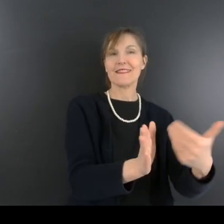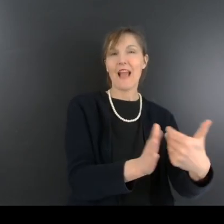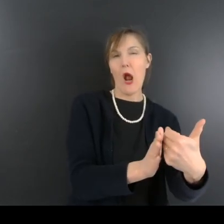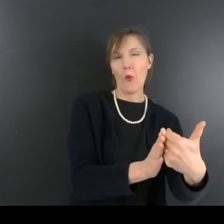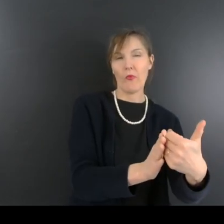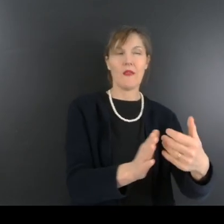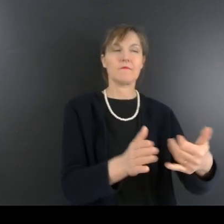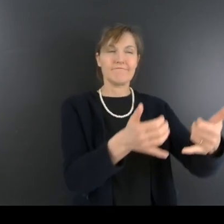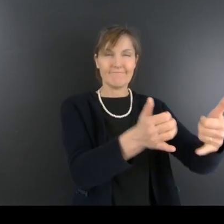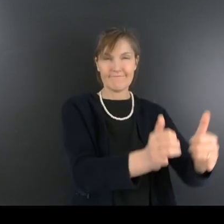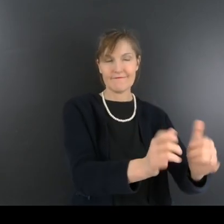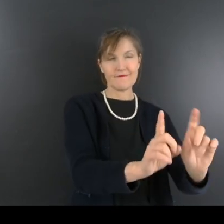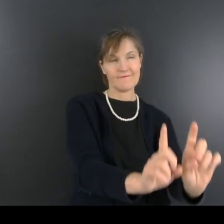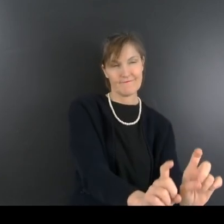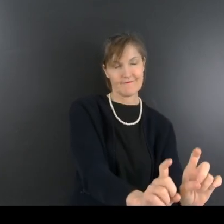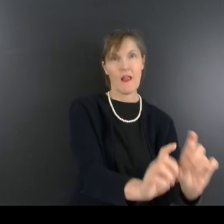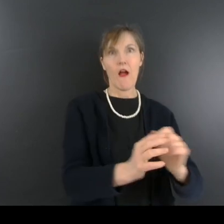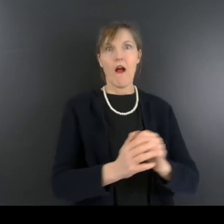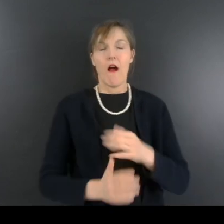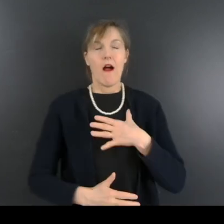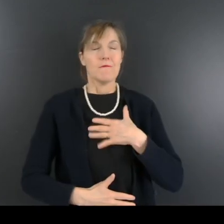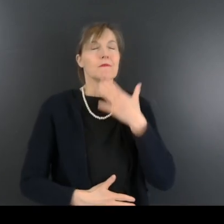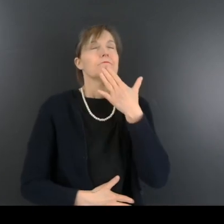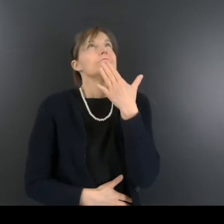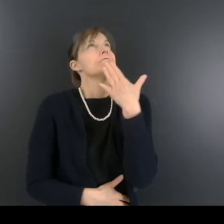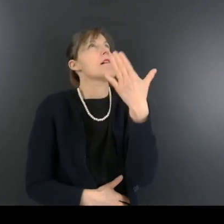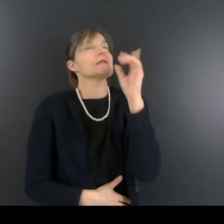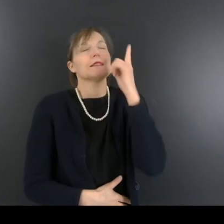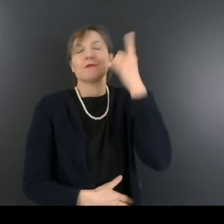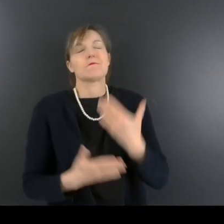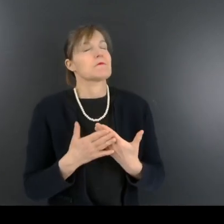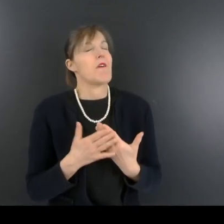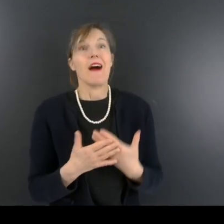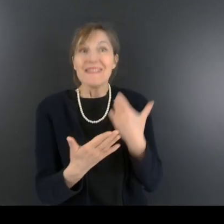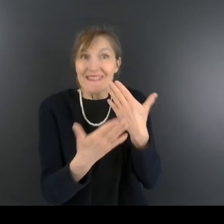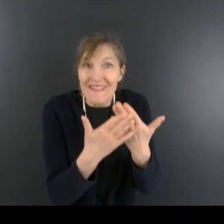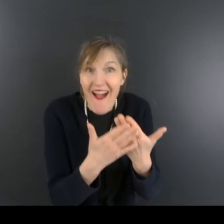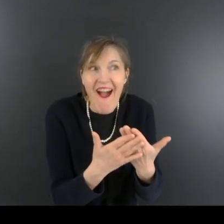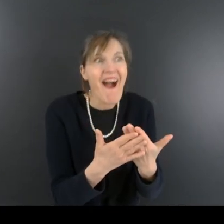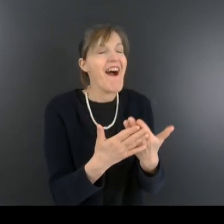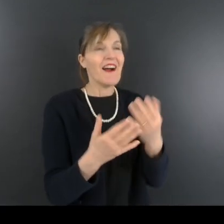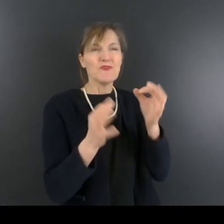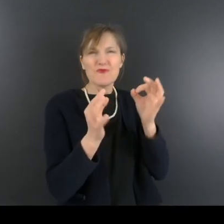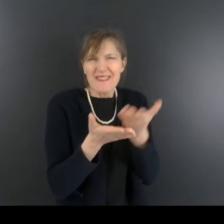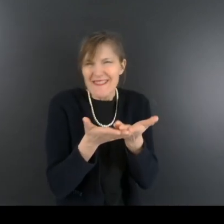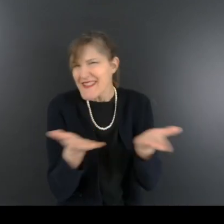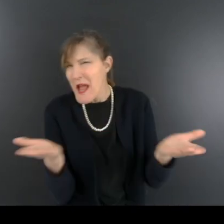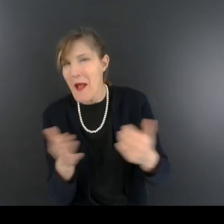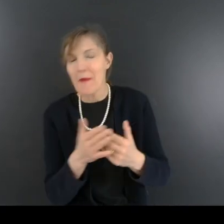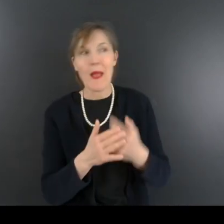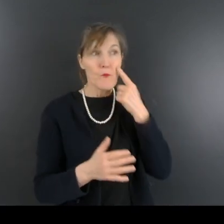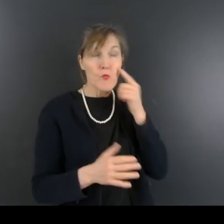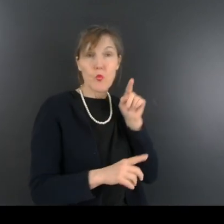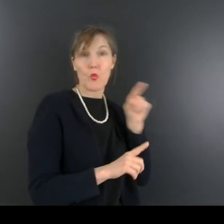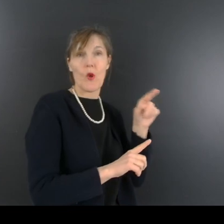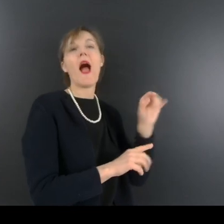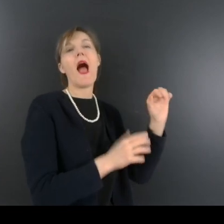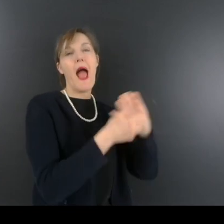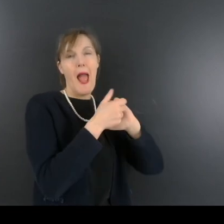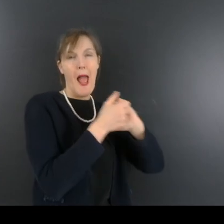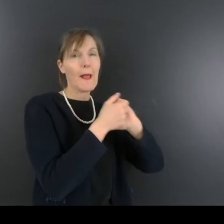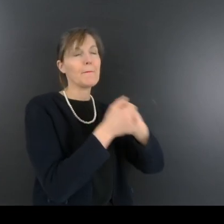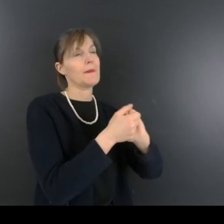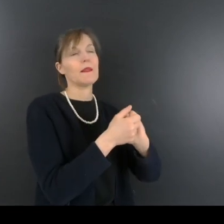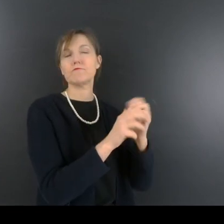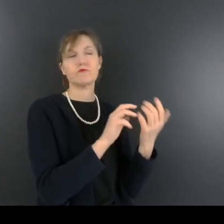remerciais Dieu du fond du cœur. Ce simple incident s'avéra être un tournant dans la vie de John. Des années plus